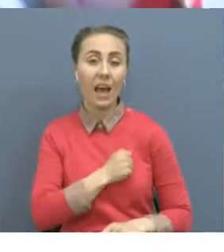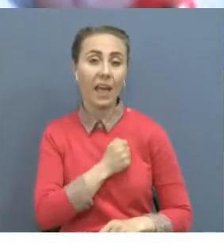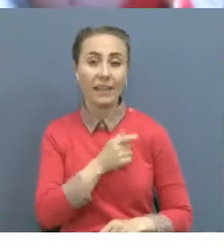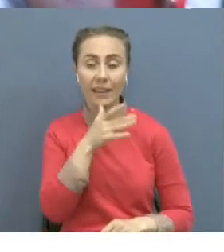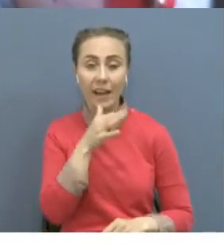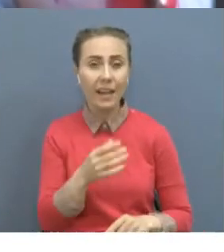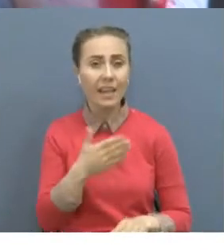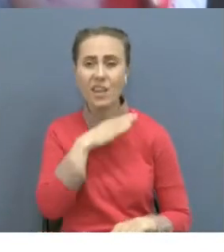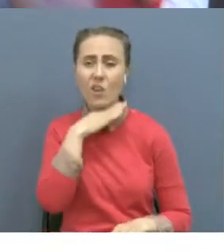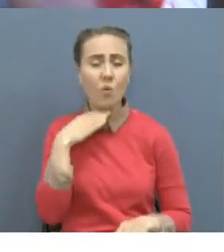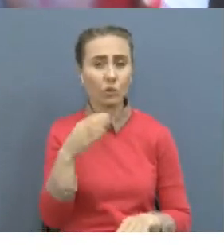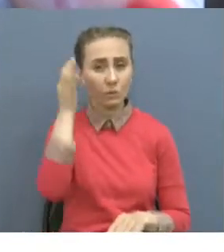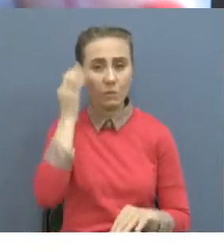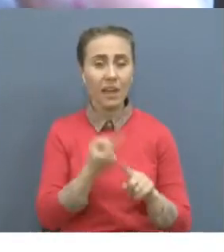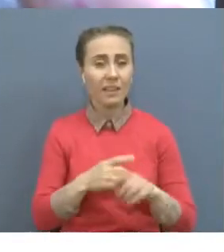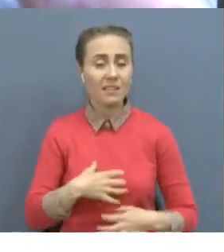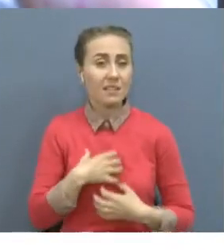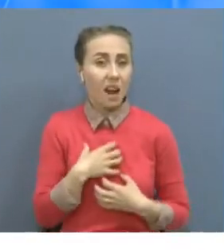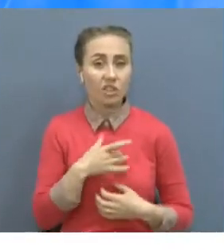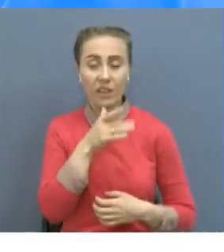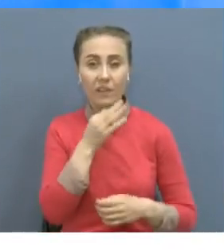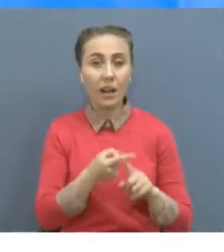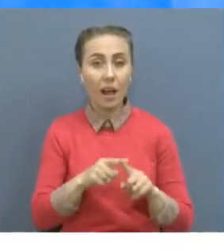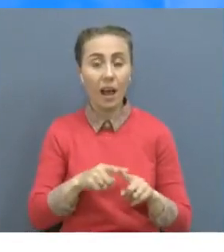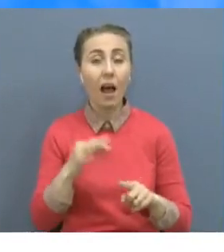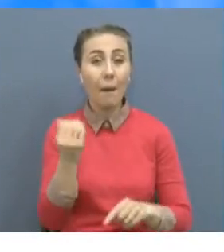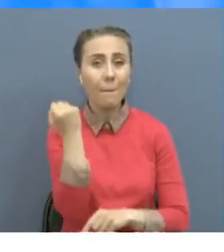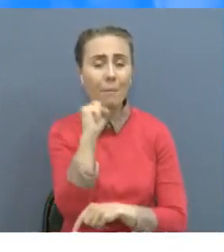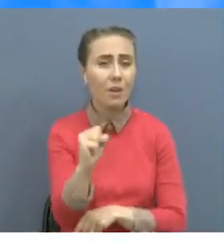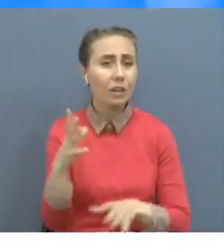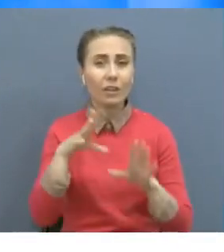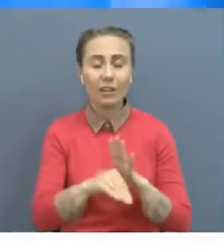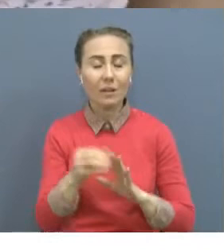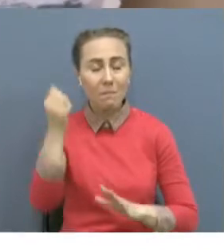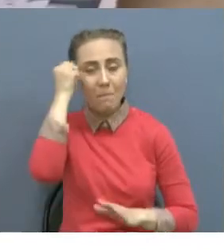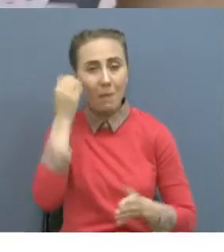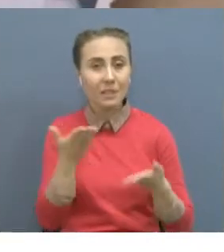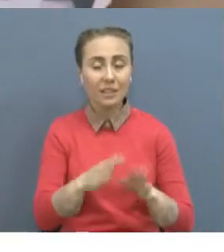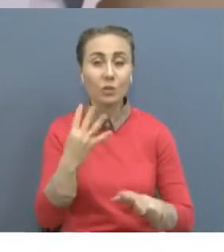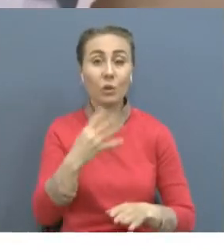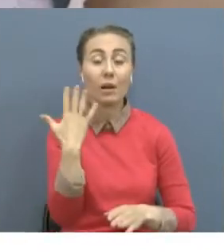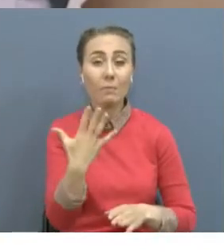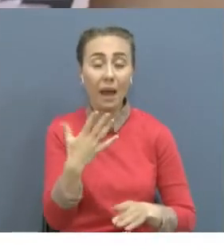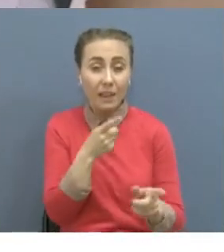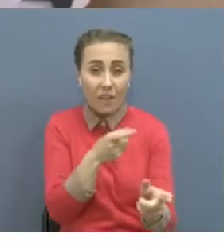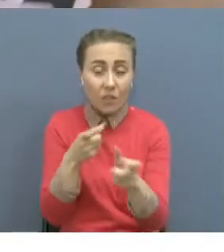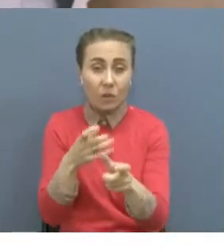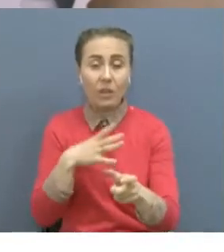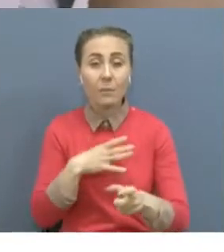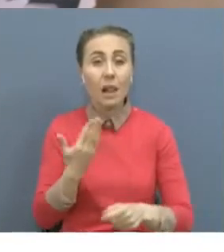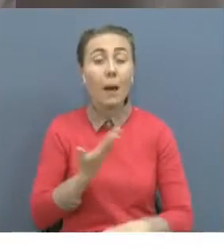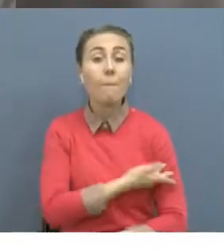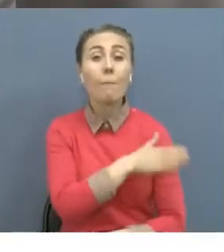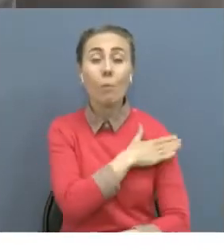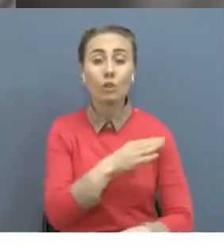күткін женіс күндеріғана жатталып талыпта. 1945 жылы қаршадай бағыттаушы сенетші қыз Польша да жүргінеді. Терезенің жақтауында анасына қат